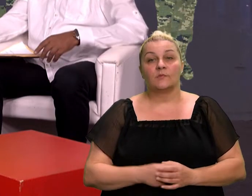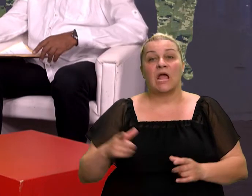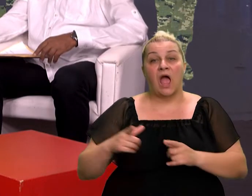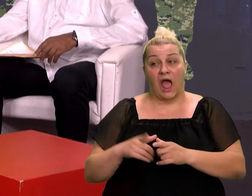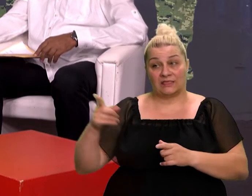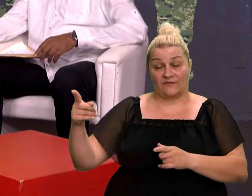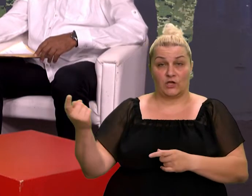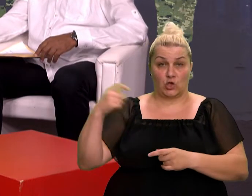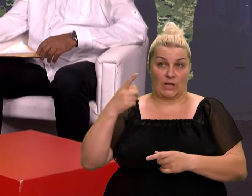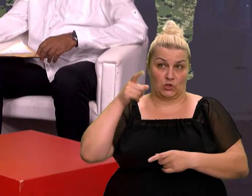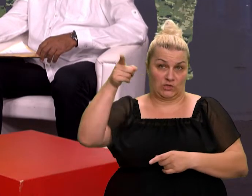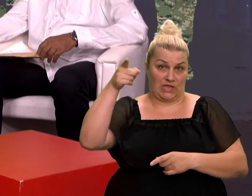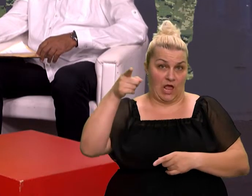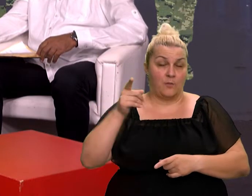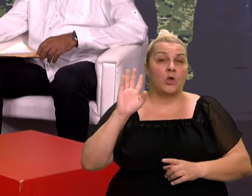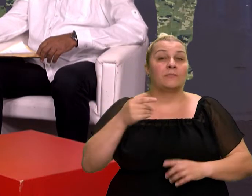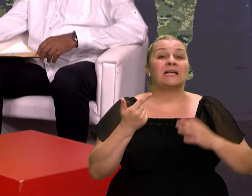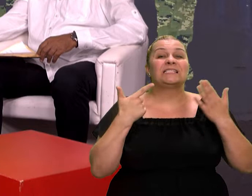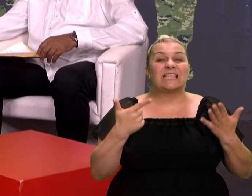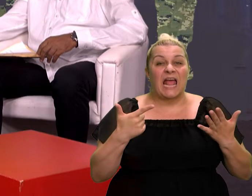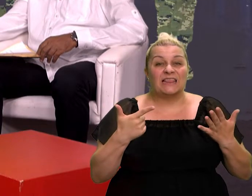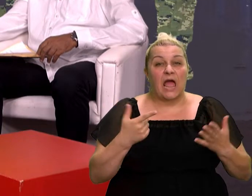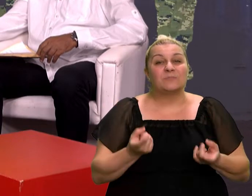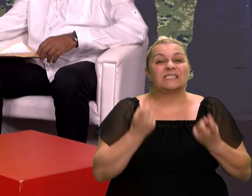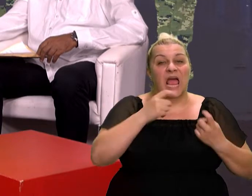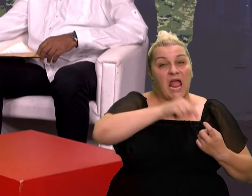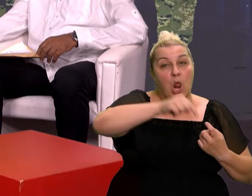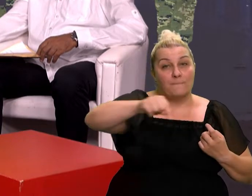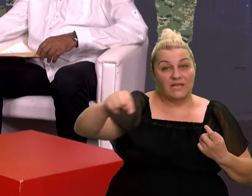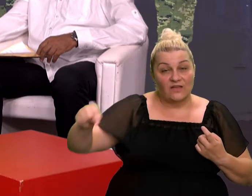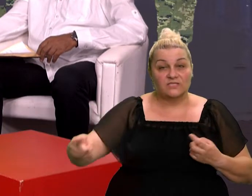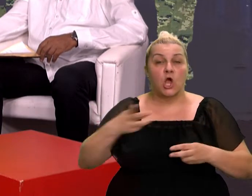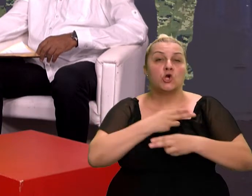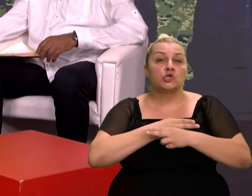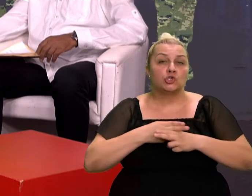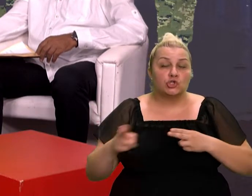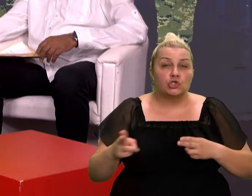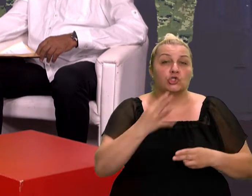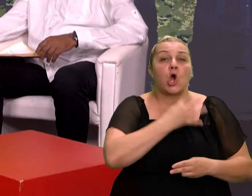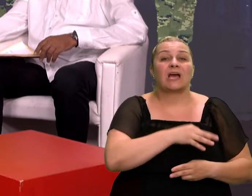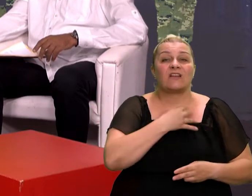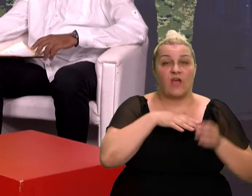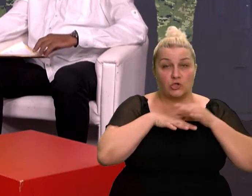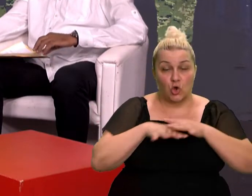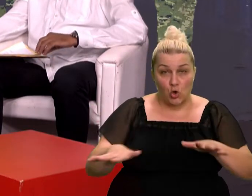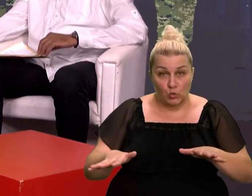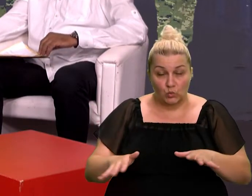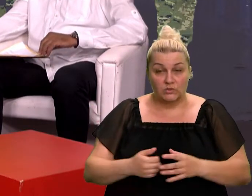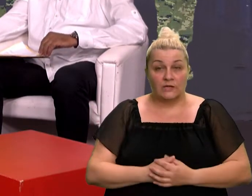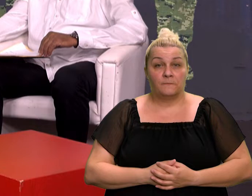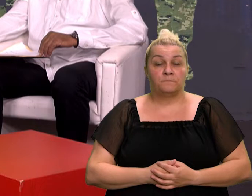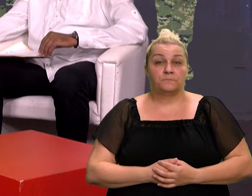Ante, dolazite vi iz tog kraja, sedam miljevačkih sela, čisto etnično je sto postotno teritorij hrvatskog